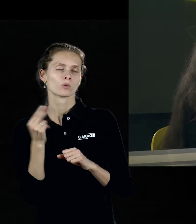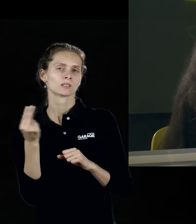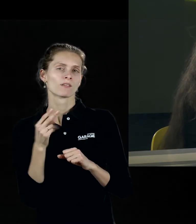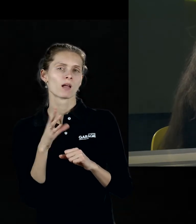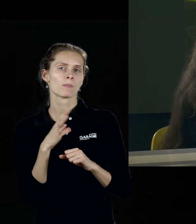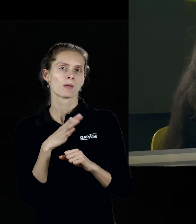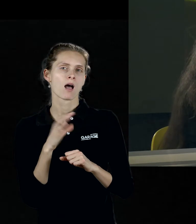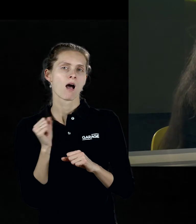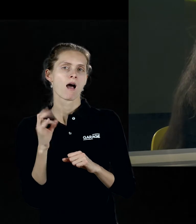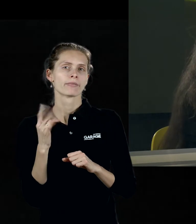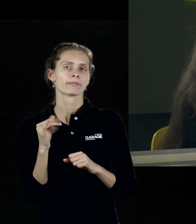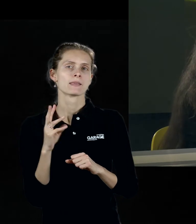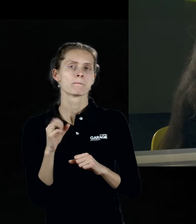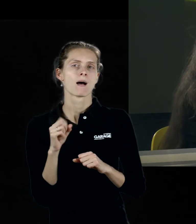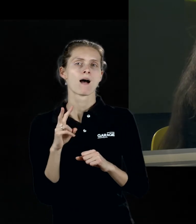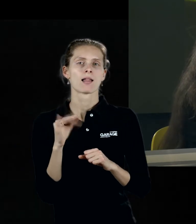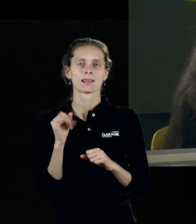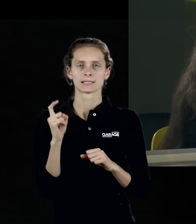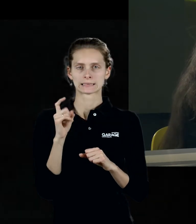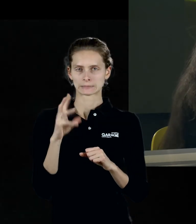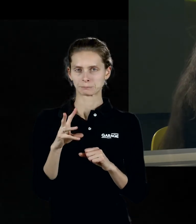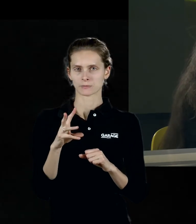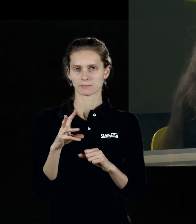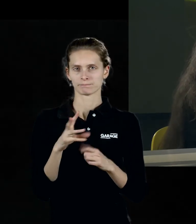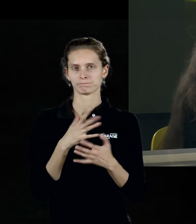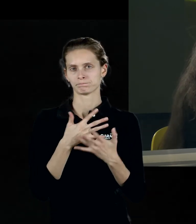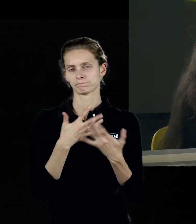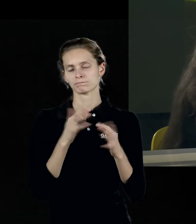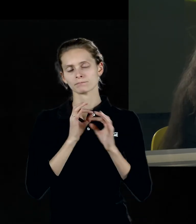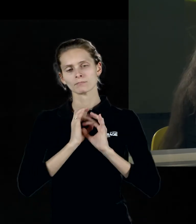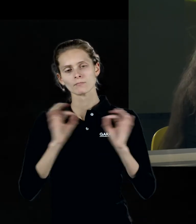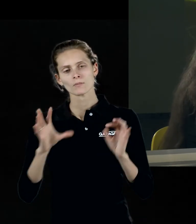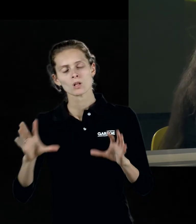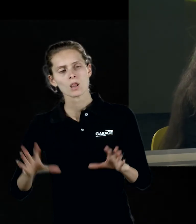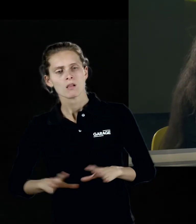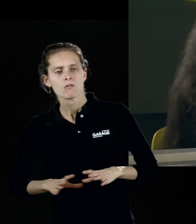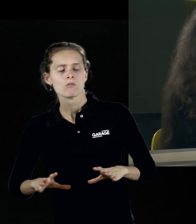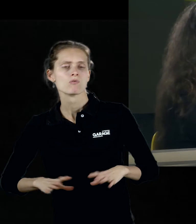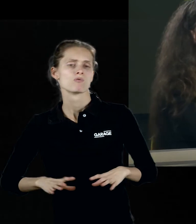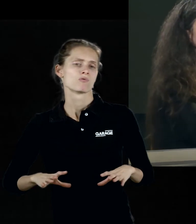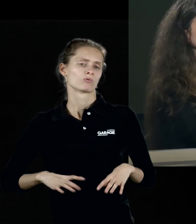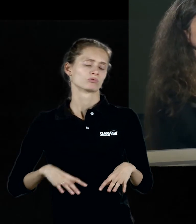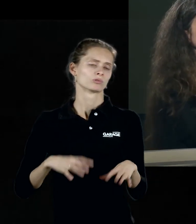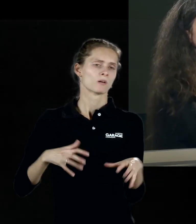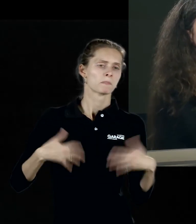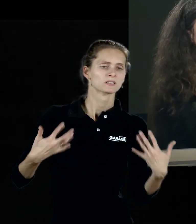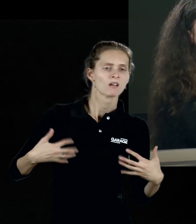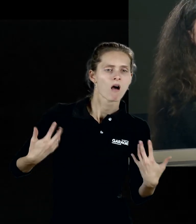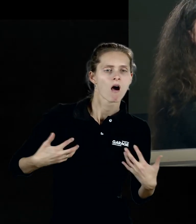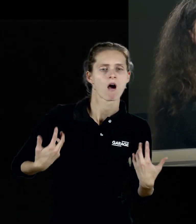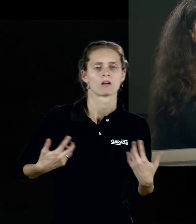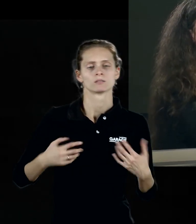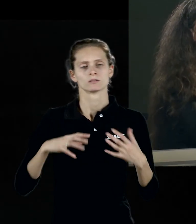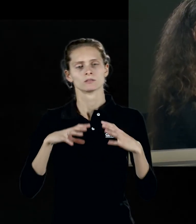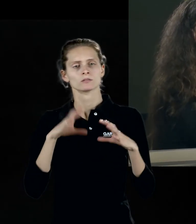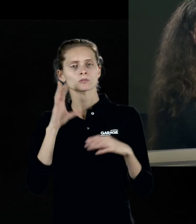рисовал, писал картины со всякими прекрасными лошадьми, собаками, обезьянами. И писал их как бы